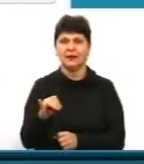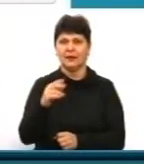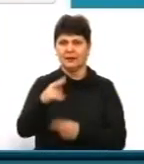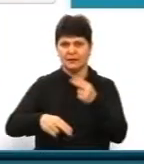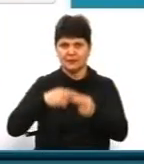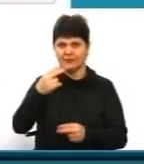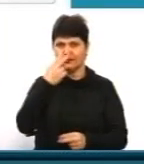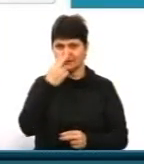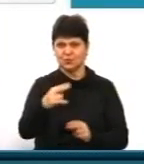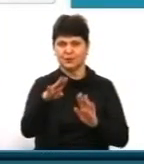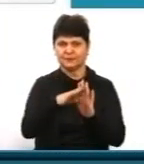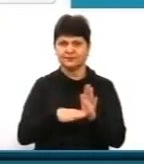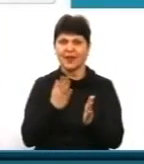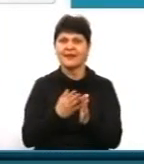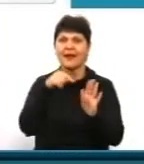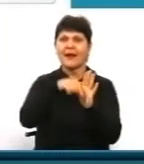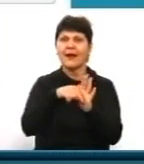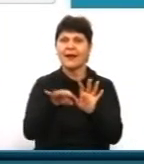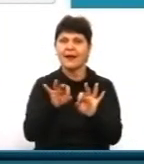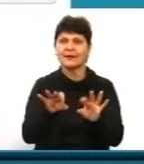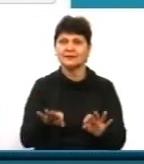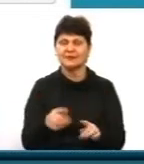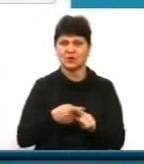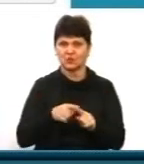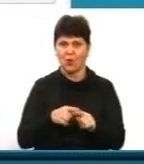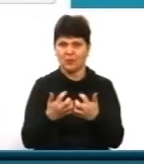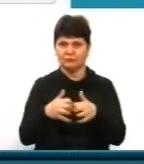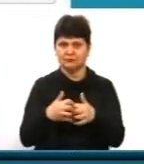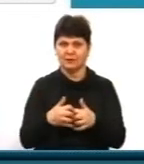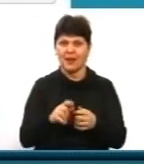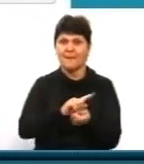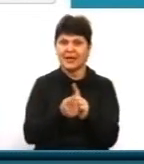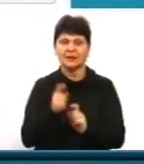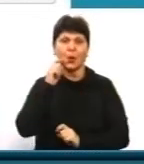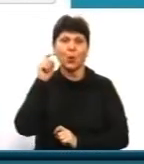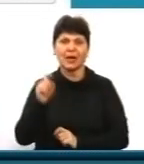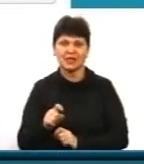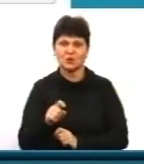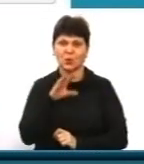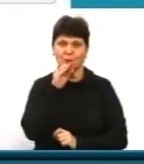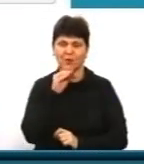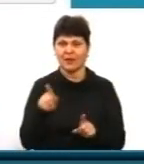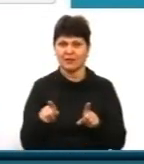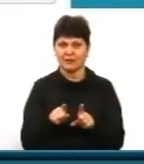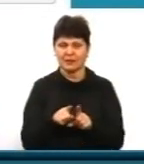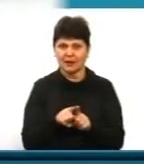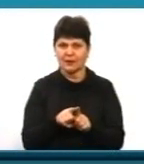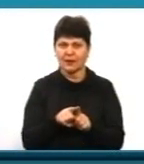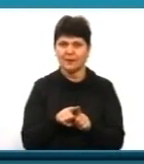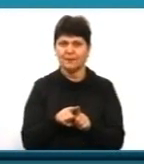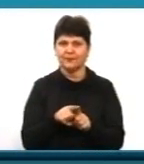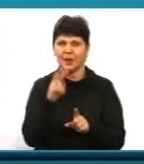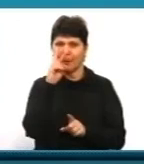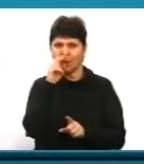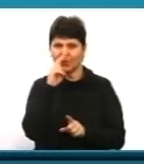там є характеристики цього приладу. Перекладом української ось таке – погрішні